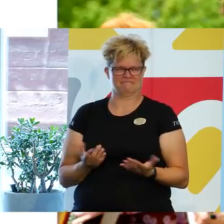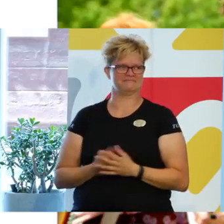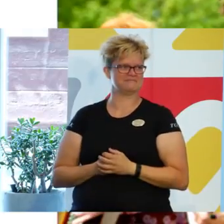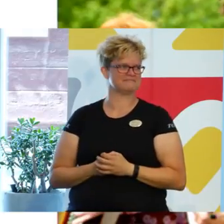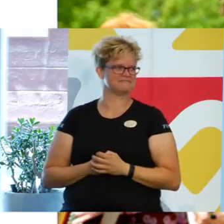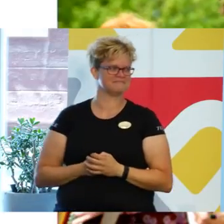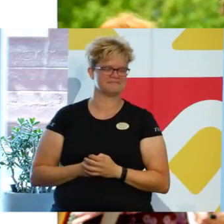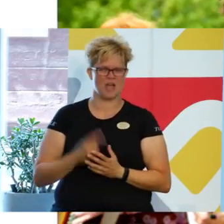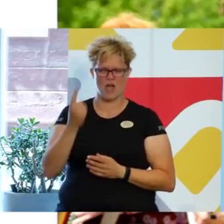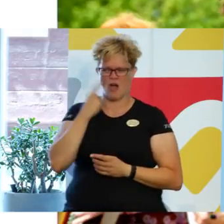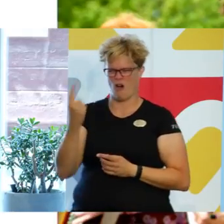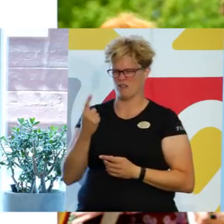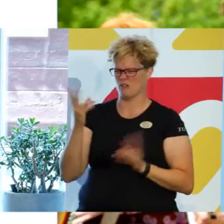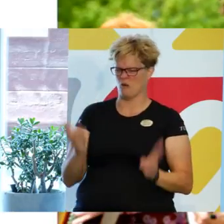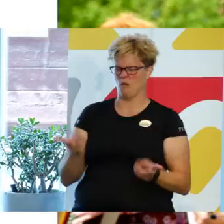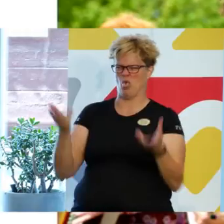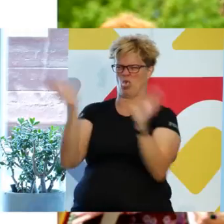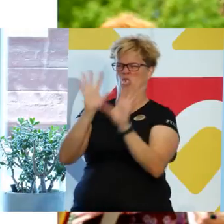Låter det flummigt?